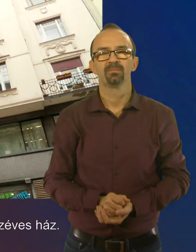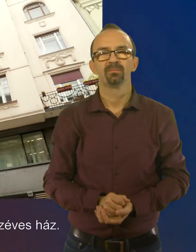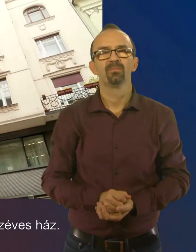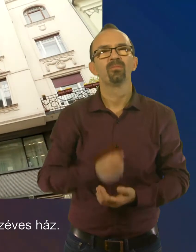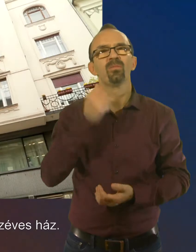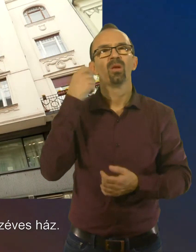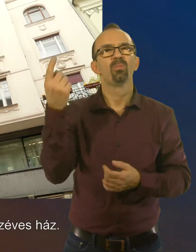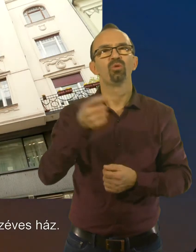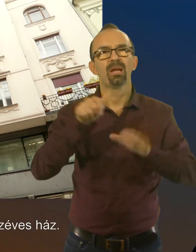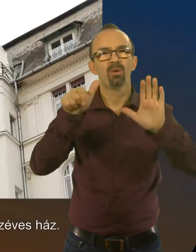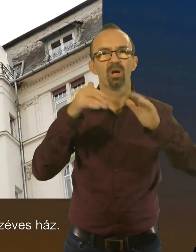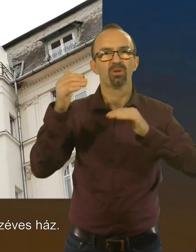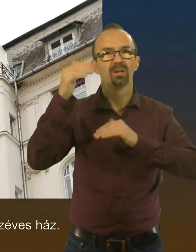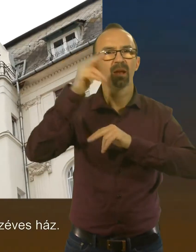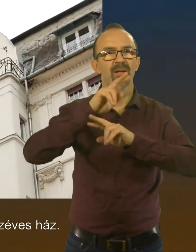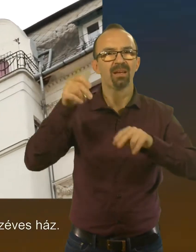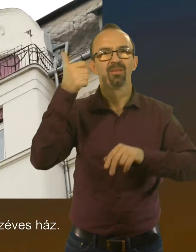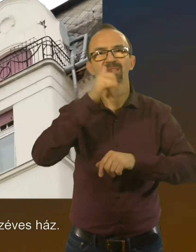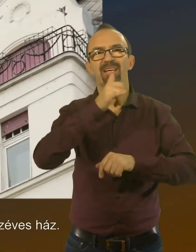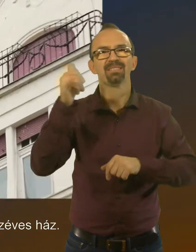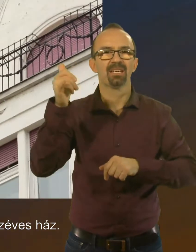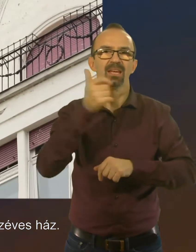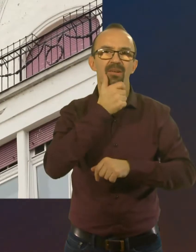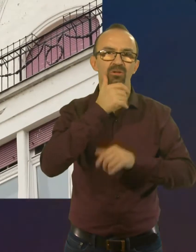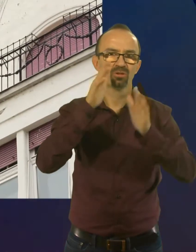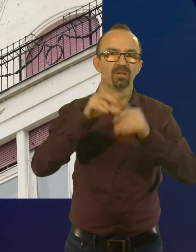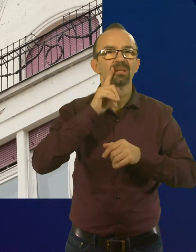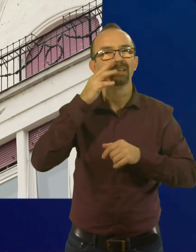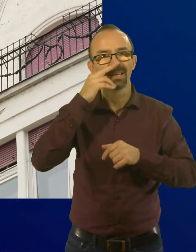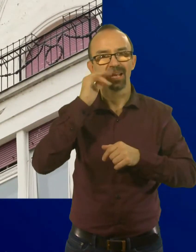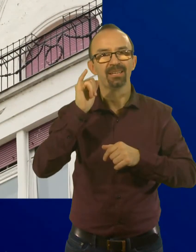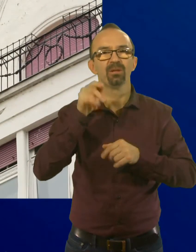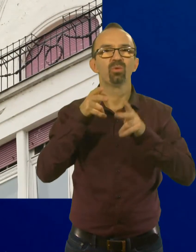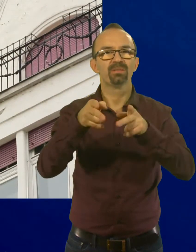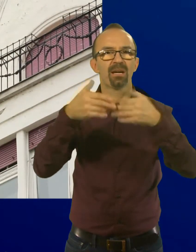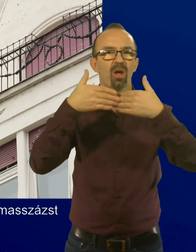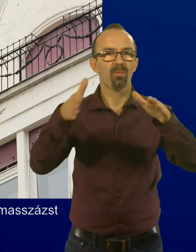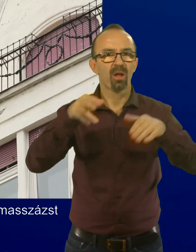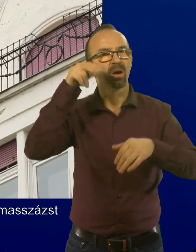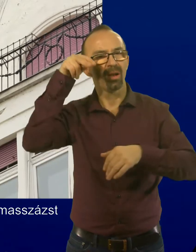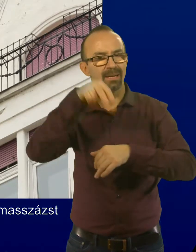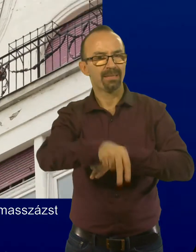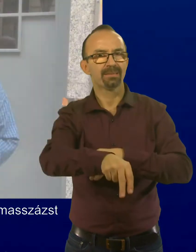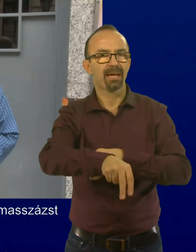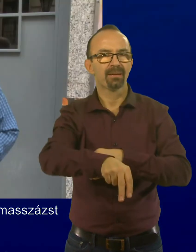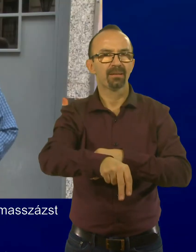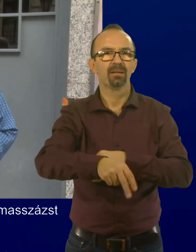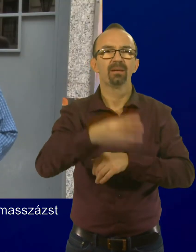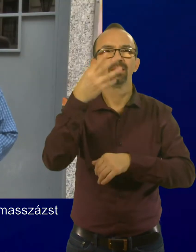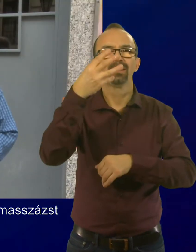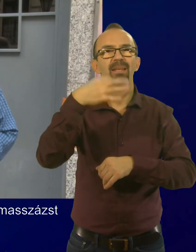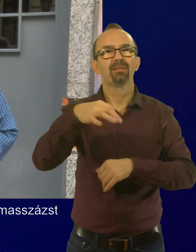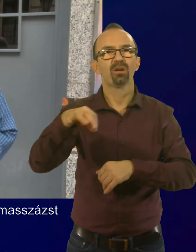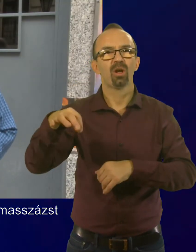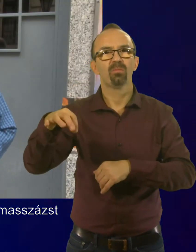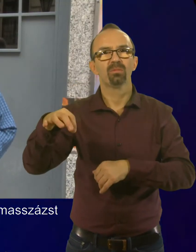A műterem a hatodik emeleten van, az egy száz éves ház. Irányi utcára néz az ablak. Ha lenézek az RTN, négy